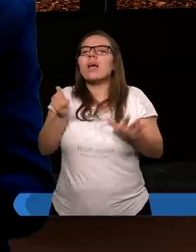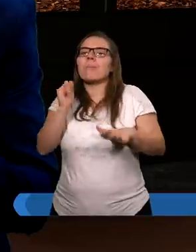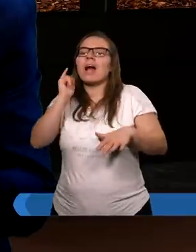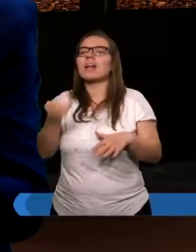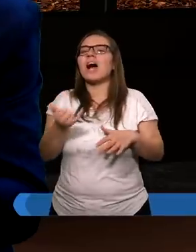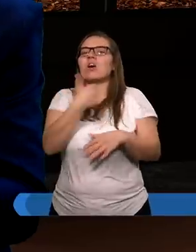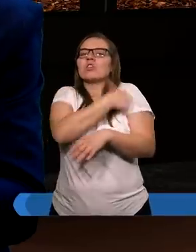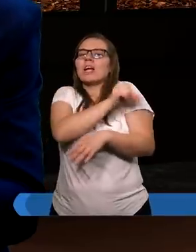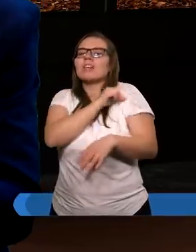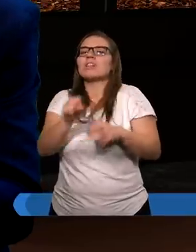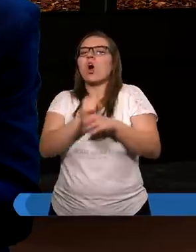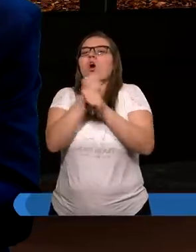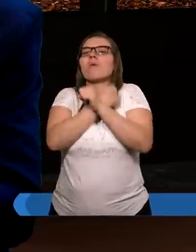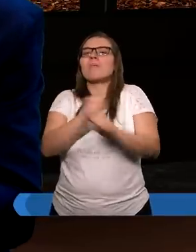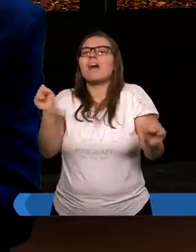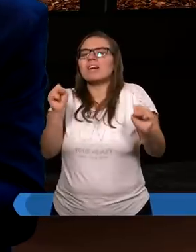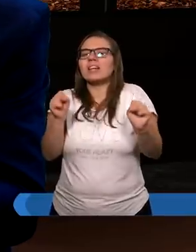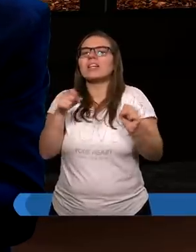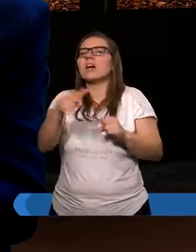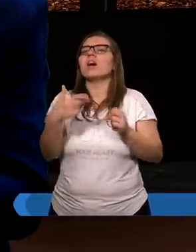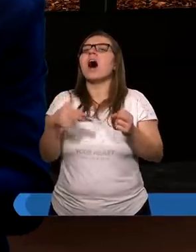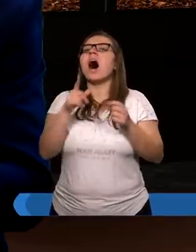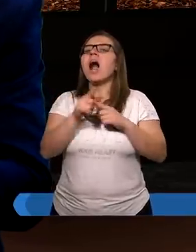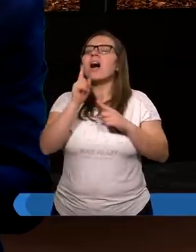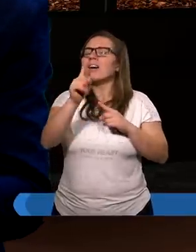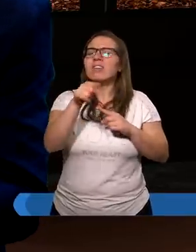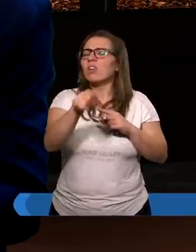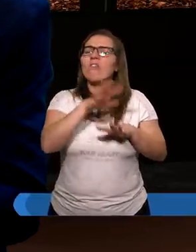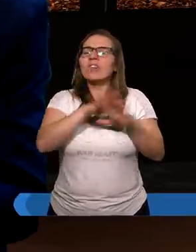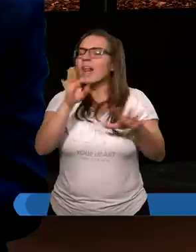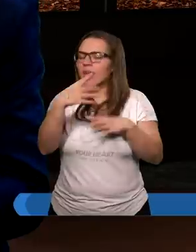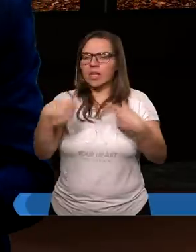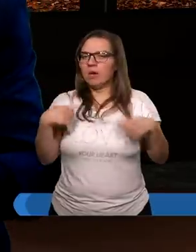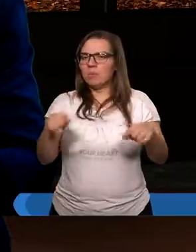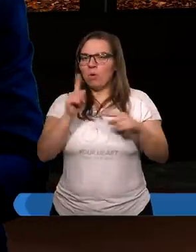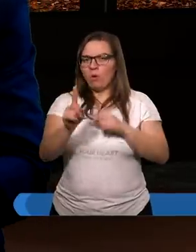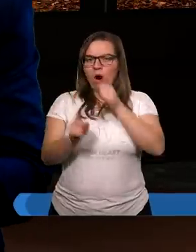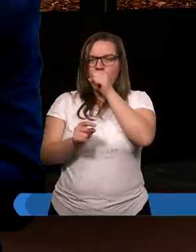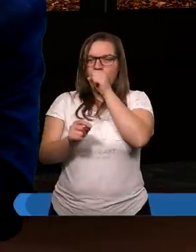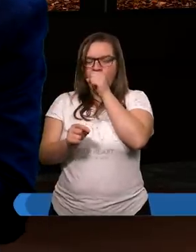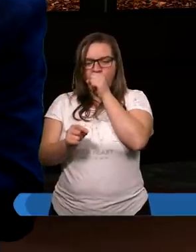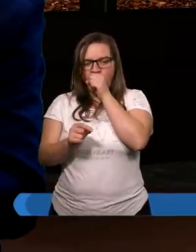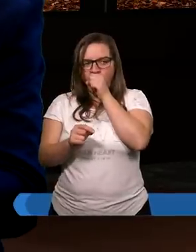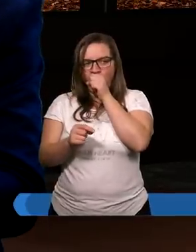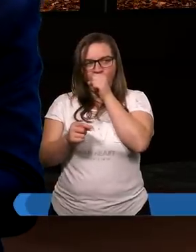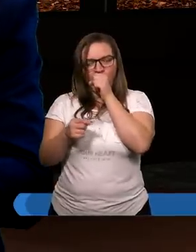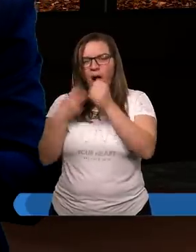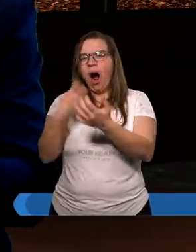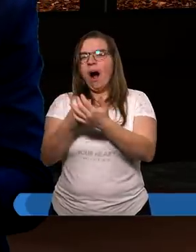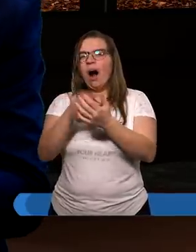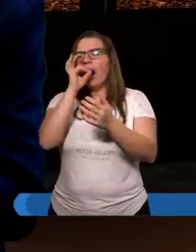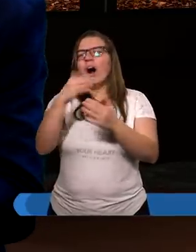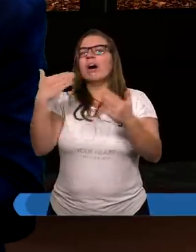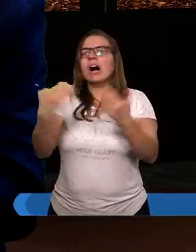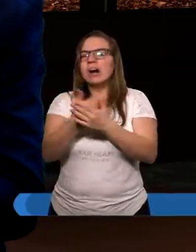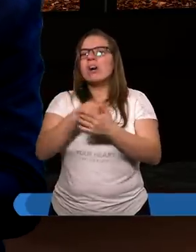chrześcijaństwo, droga do zbawienia przez przestrzeganie prawa, bo tak wcale nie było, bo Ewangelia, dobra nowina, to od